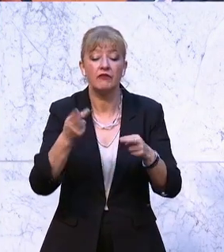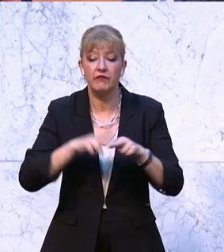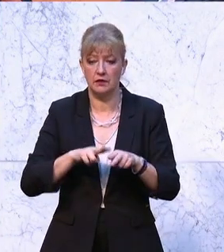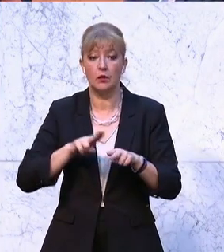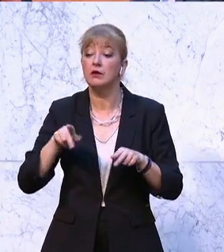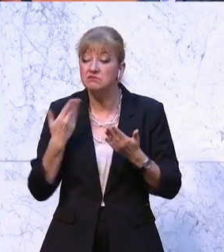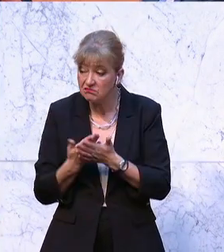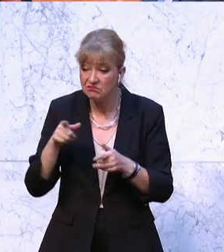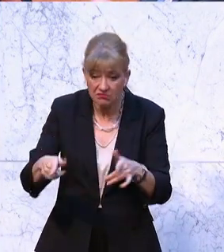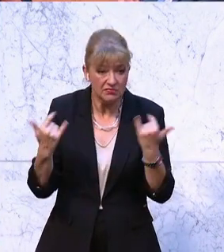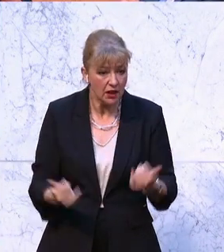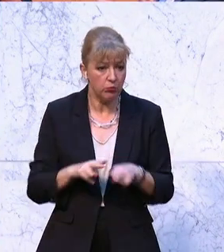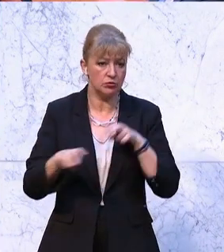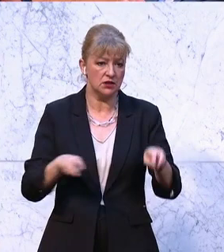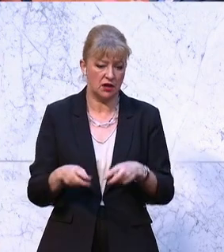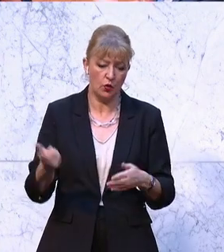abgewählt wurde.